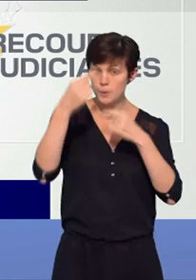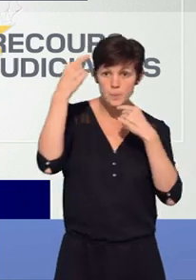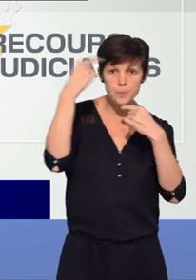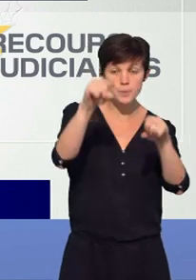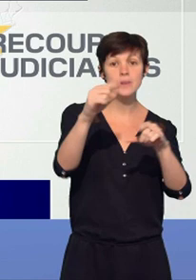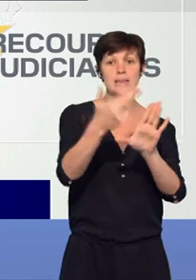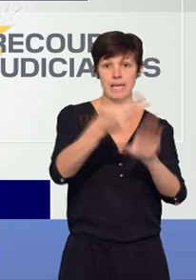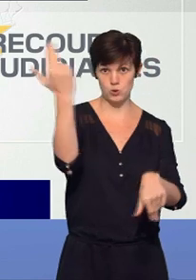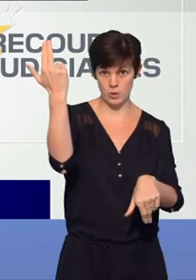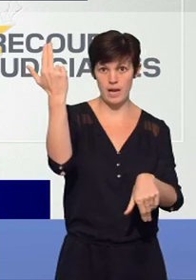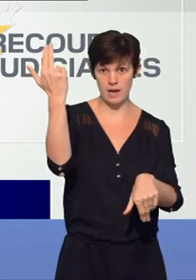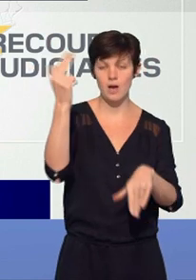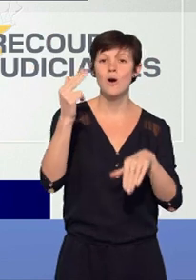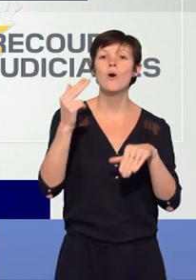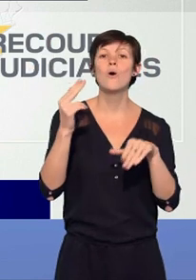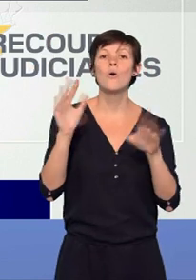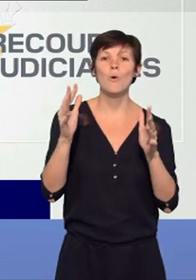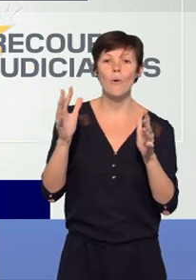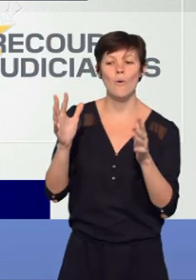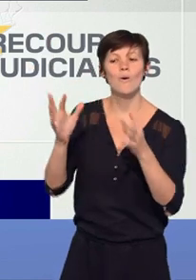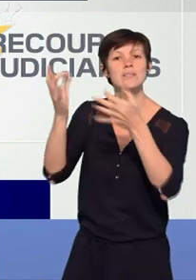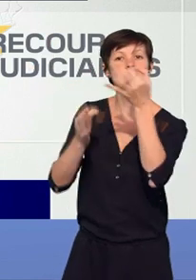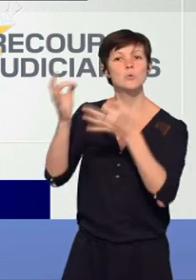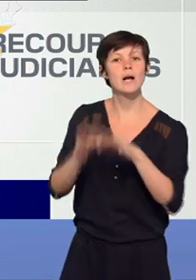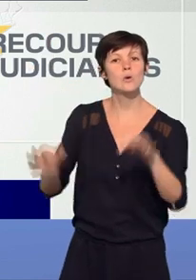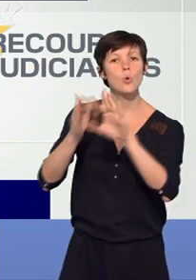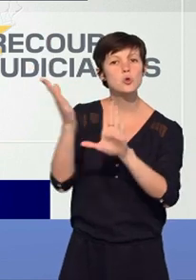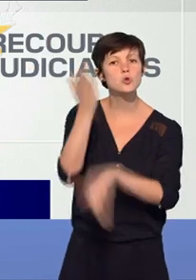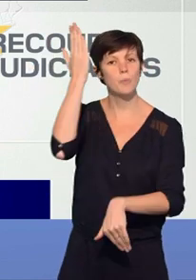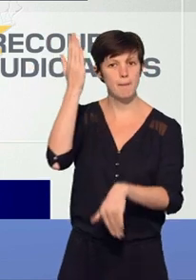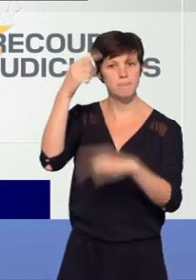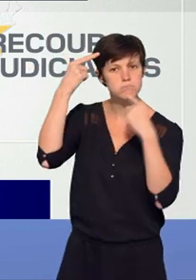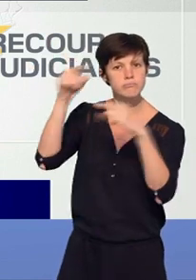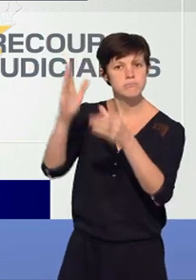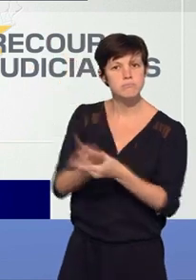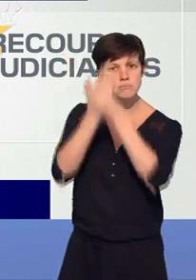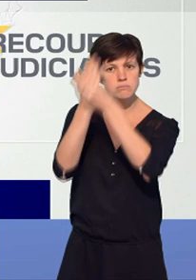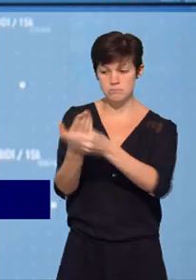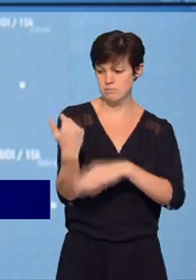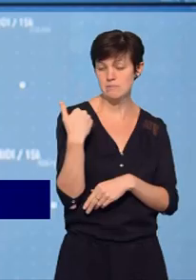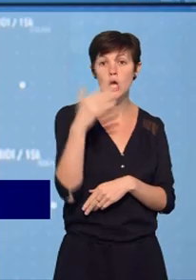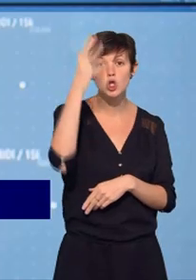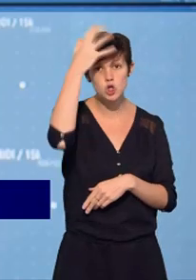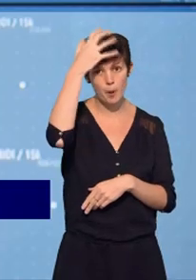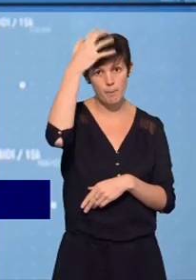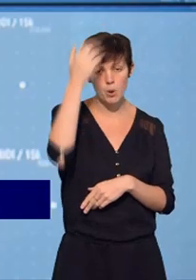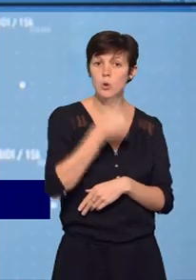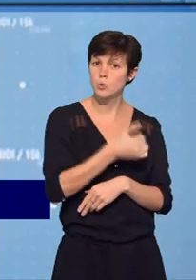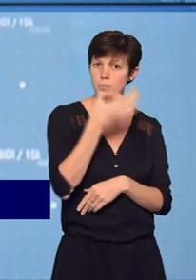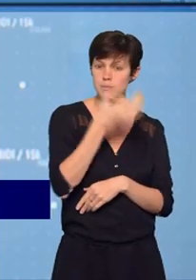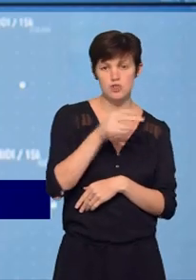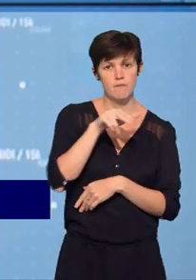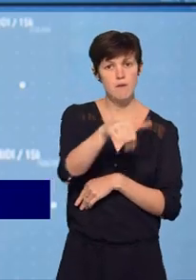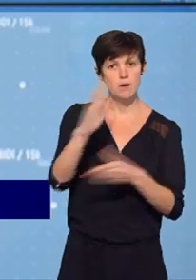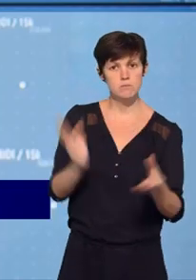de la Cour suprême. C'est ce qu'a donc clamé, on l entendu il a quelques heures, Donald Trump. Il a annoncé qu'il saisirait cette Cour suprême des États